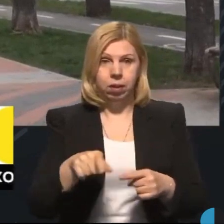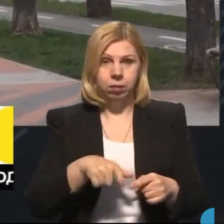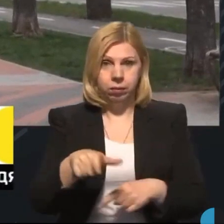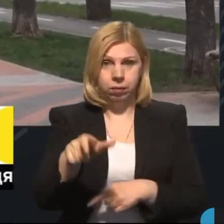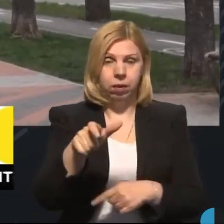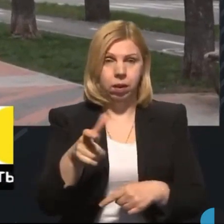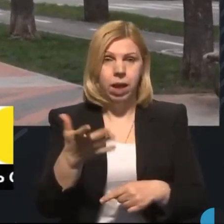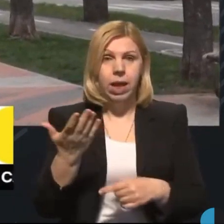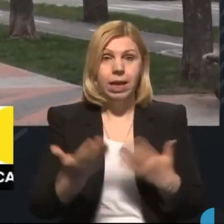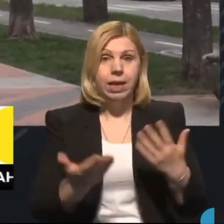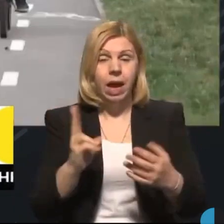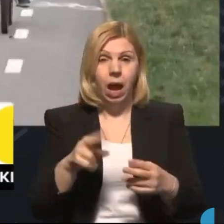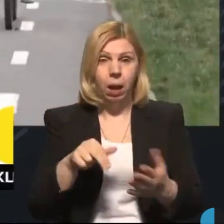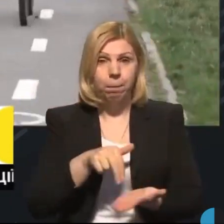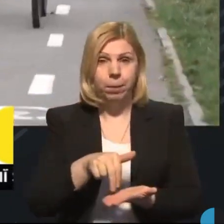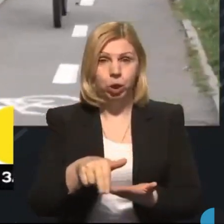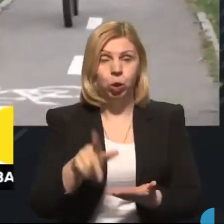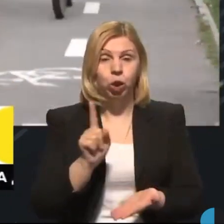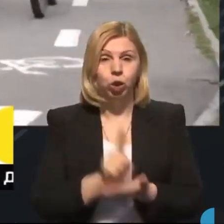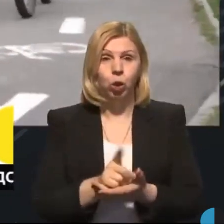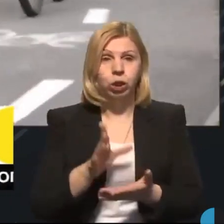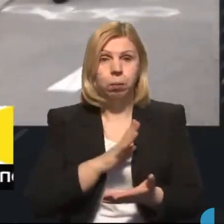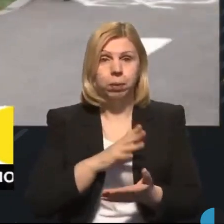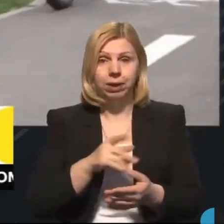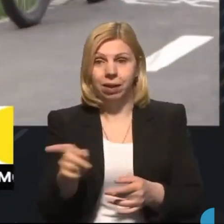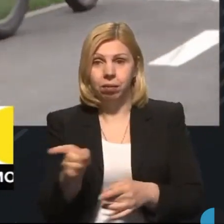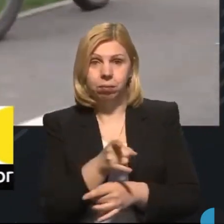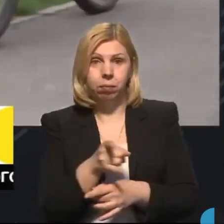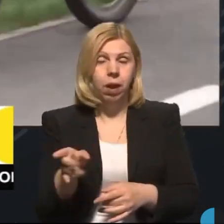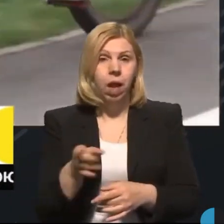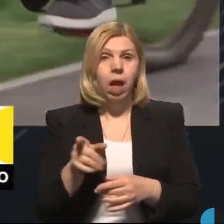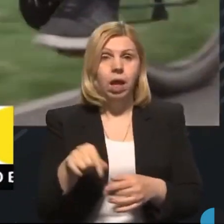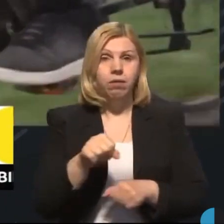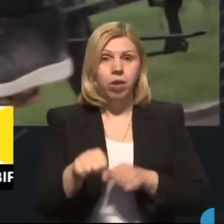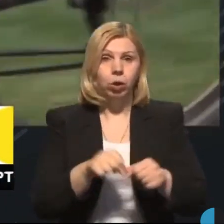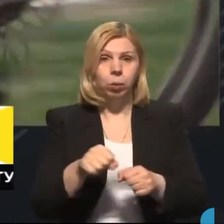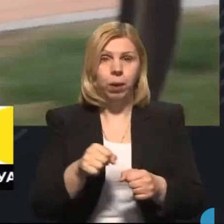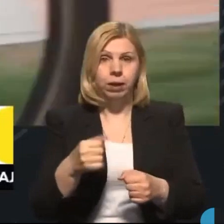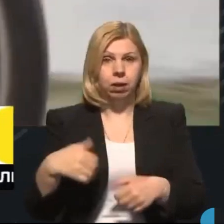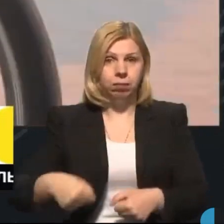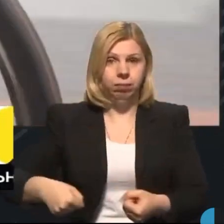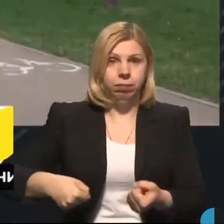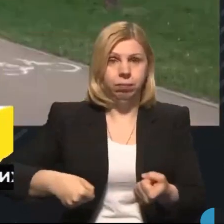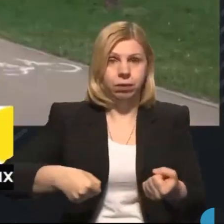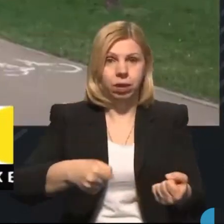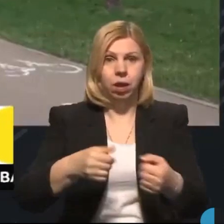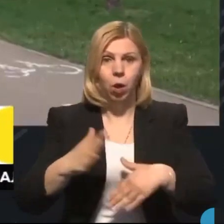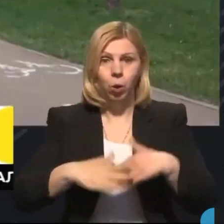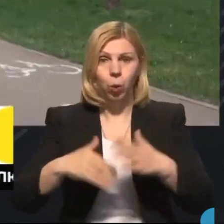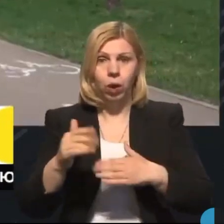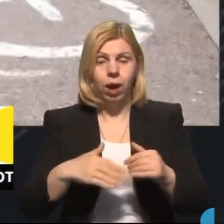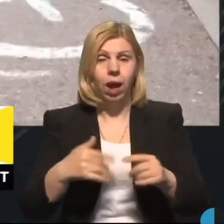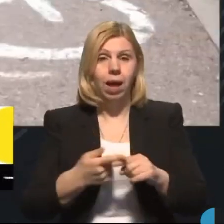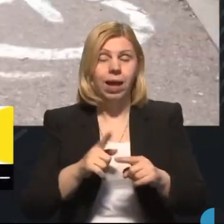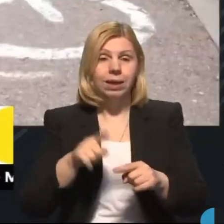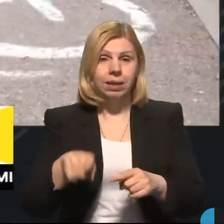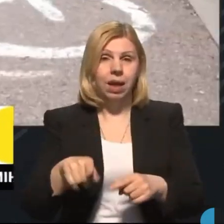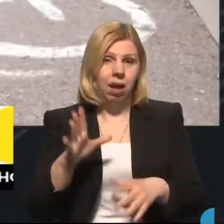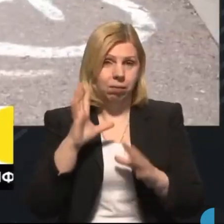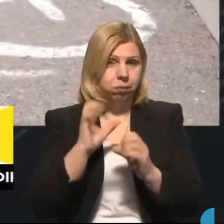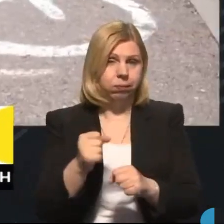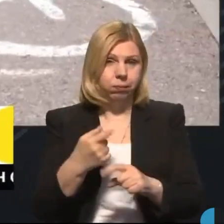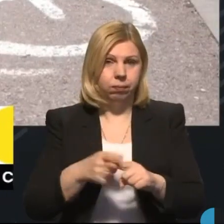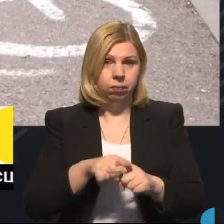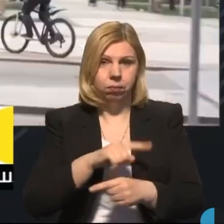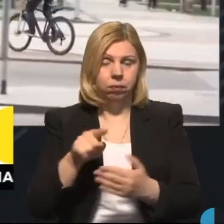проїжджу частину, як пішохід має спішитись і вести велосипед в руках. Дуже часто саме нехтують цим